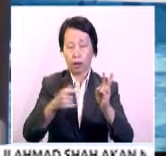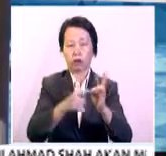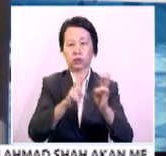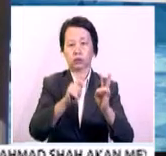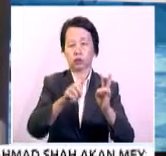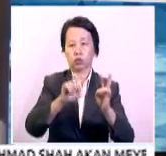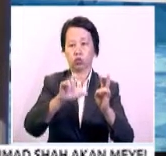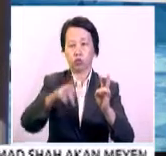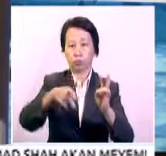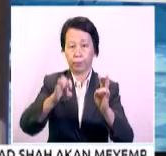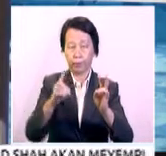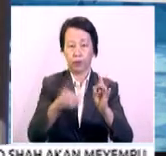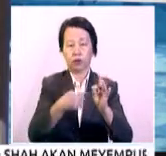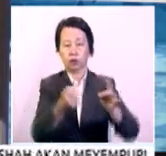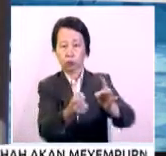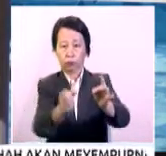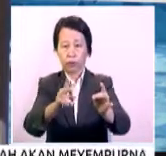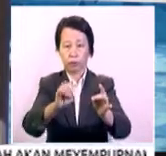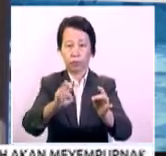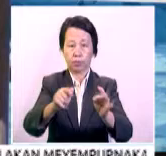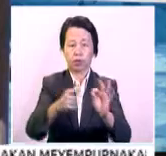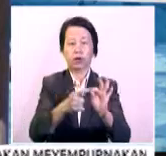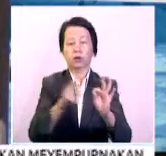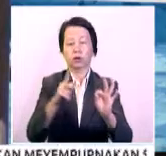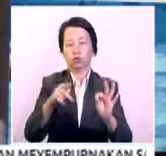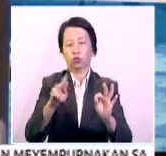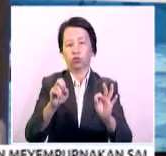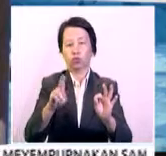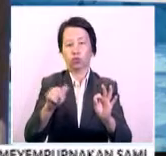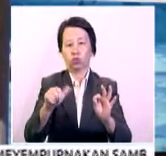Telupit, Sungai Manila dan Kukusan.